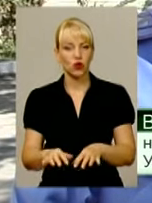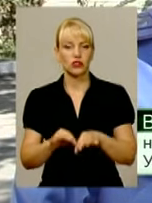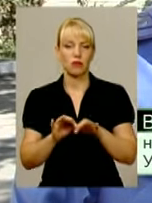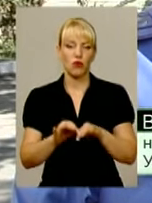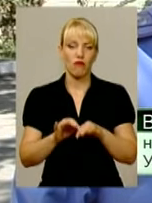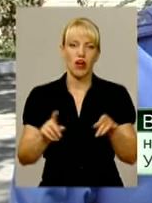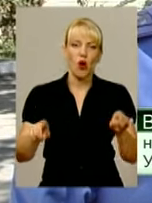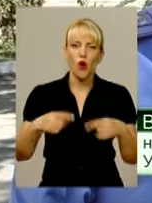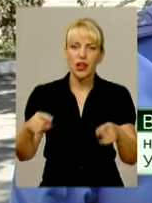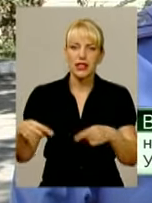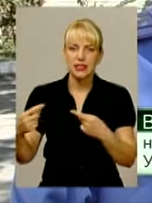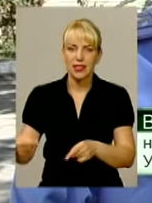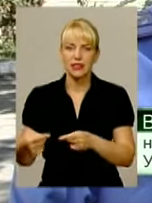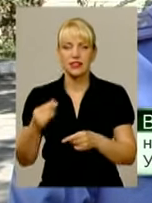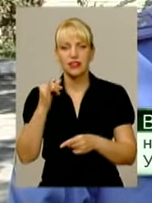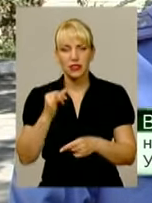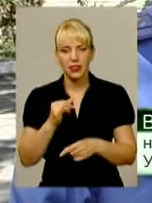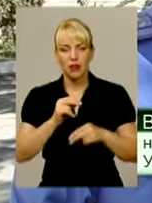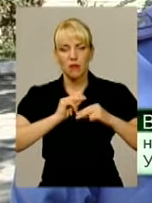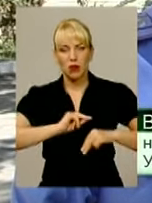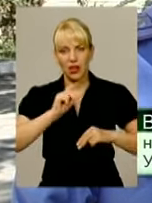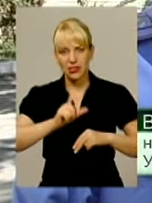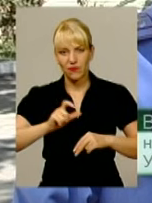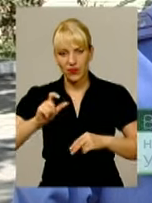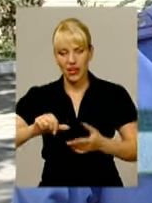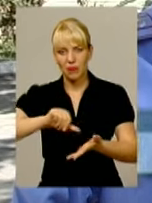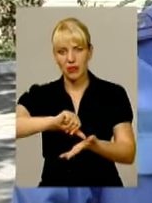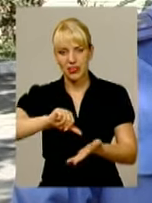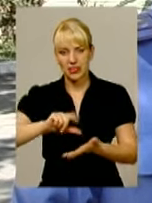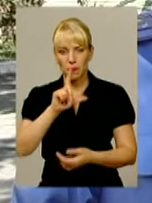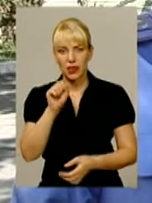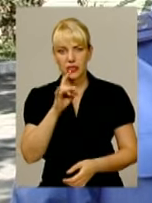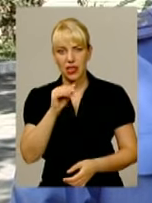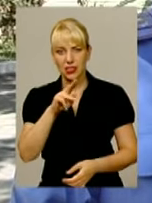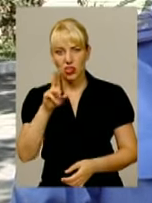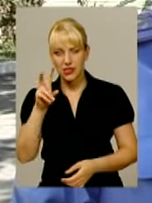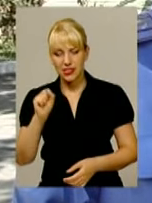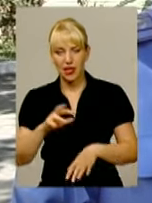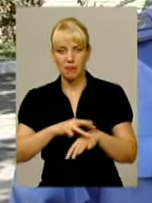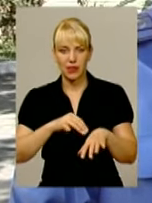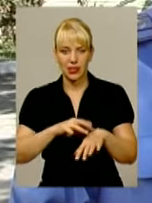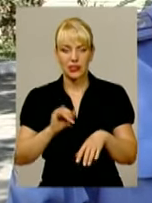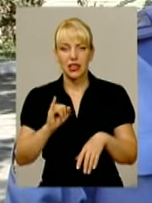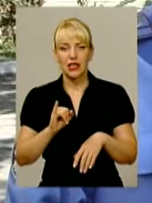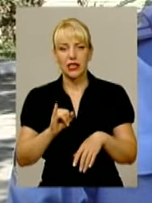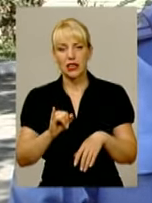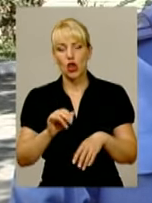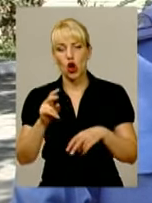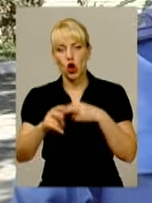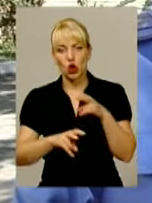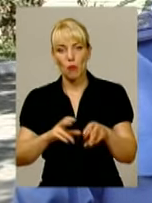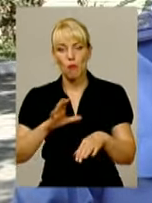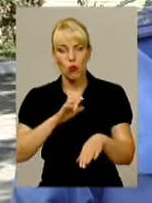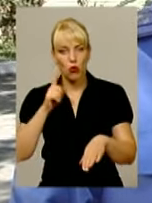організаційних. І працівниками дільничних Зарічанського відділу міліції та працівниками карного розшуку було